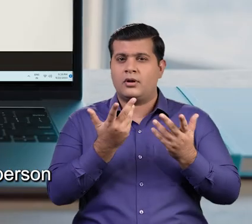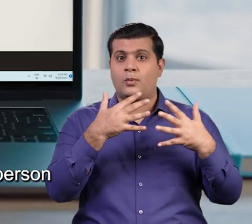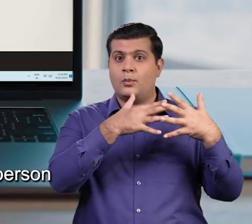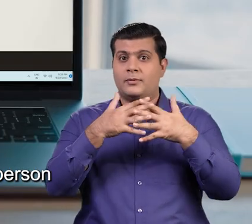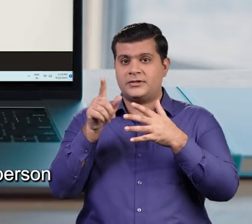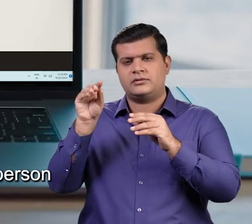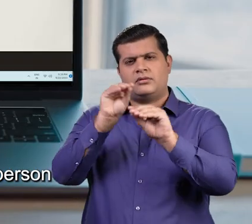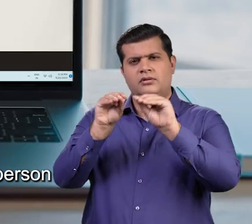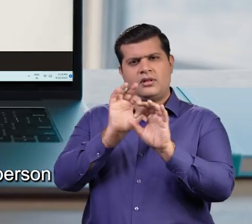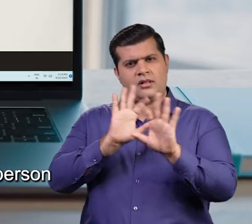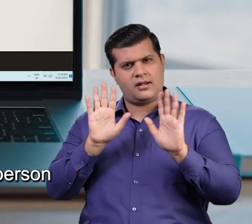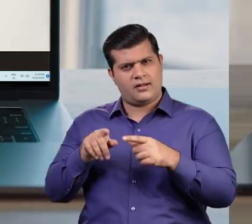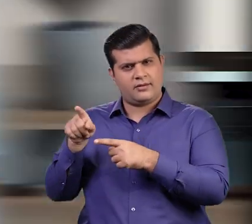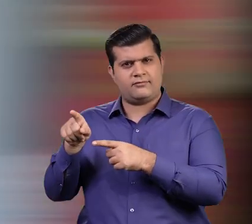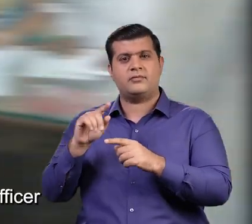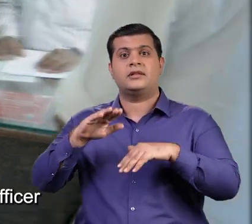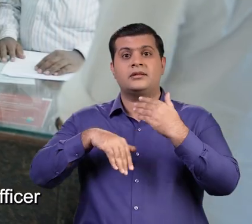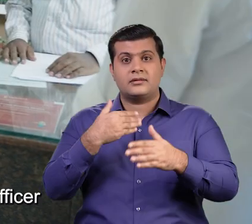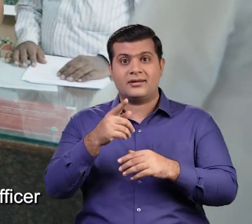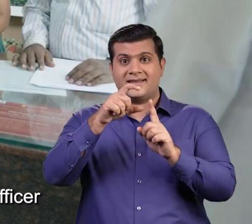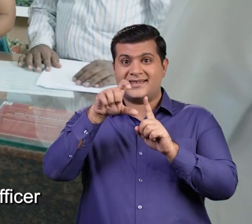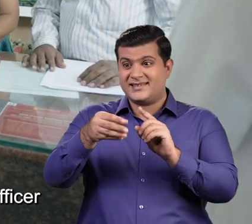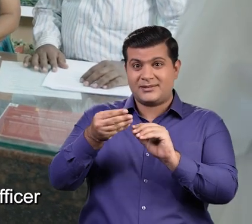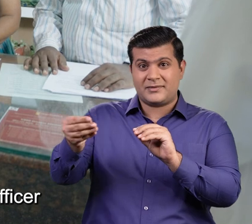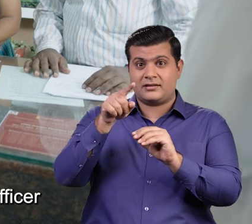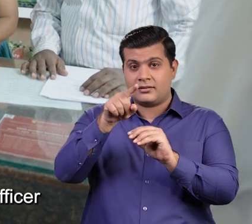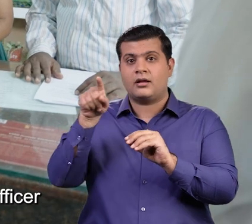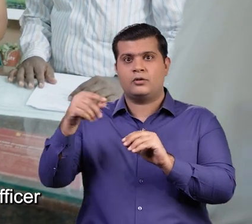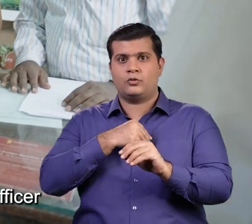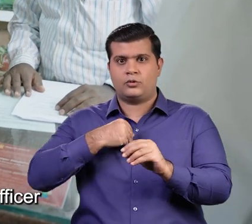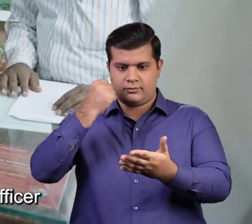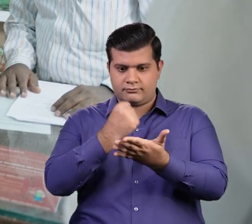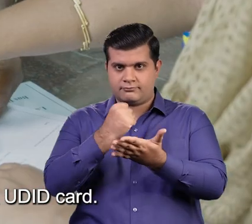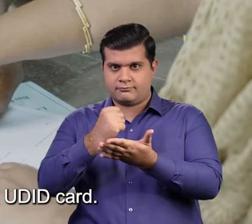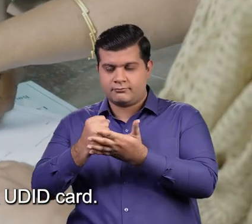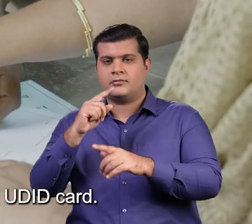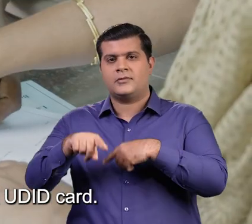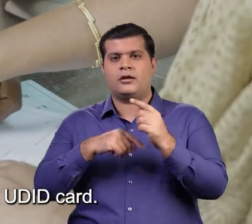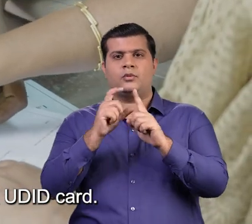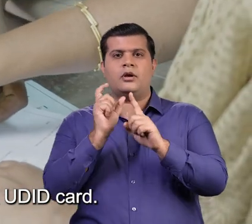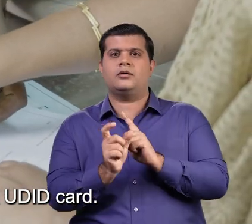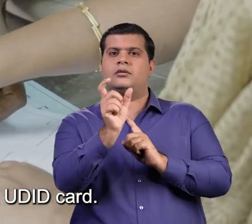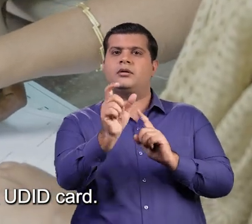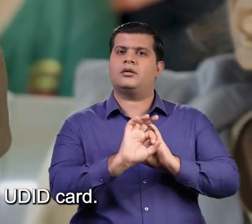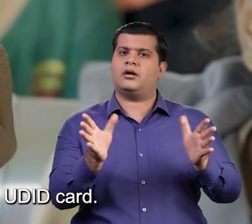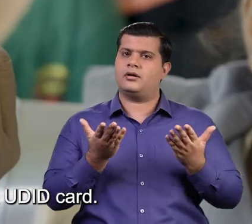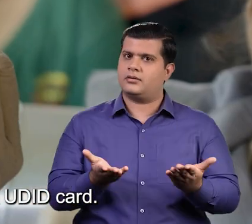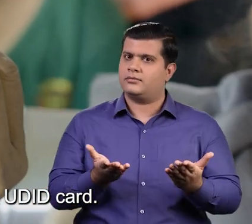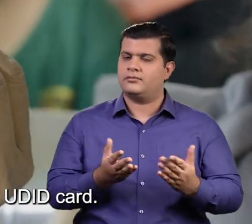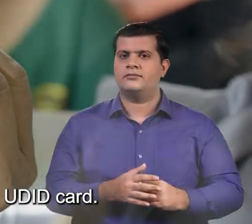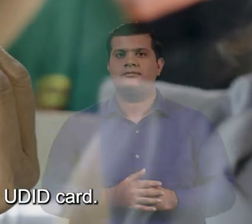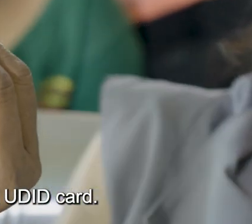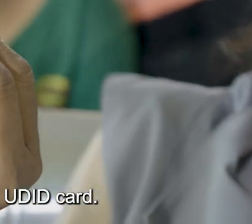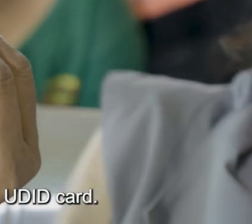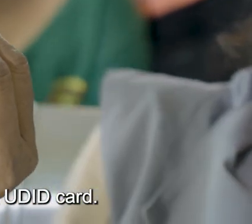पोर्टल पर अपना रजिस्ट्रेशन करना आवश्यक है। इसके बाद संबंधित मुख जिला चिकित साधिकारी द्वारा दिव्यांग जनों का आकलन करके उन्हें